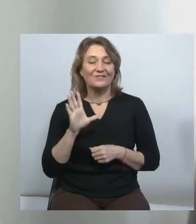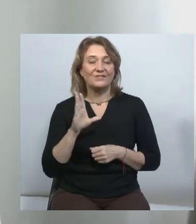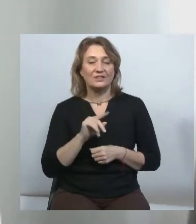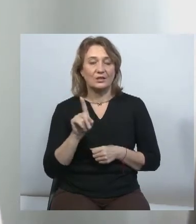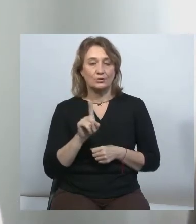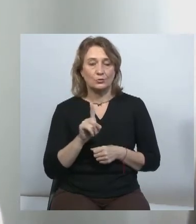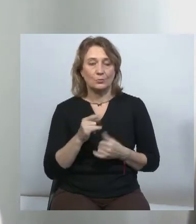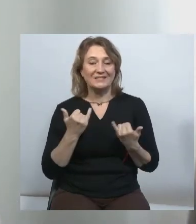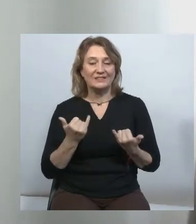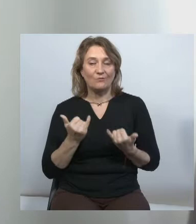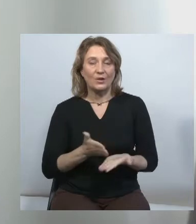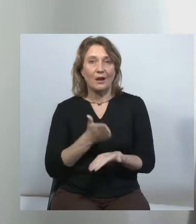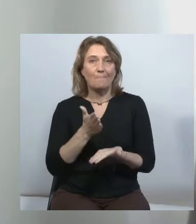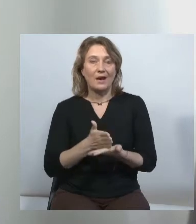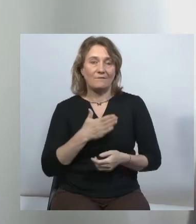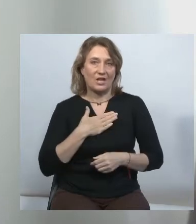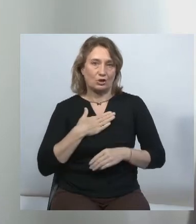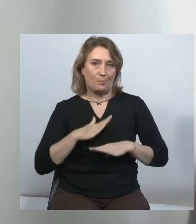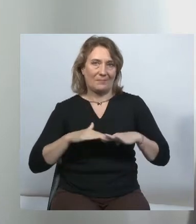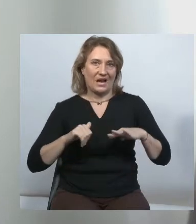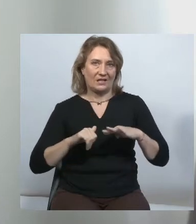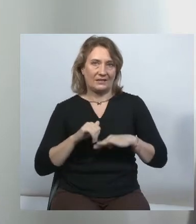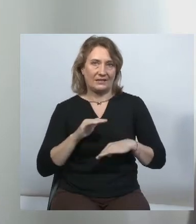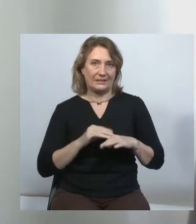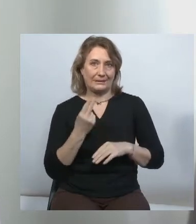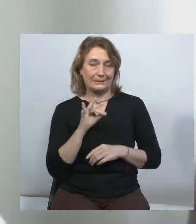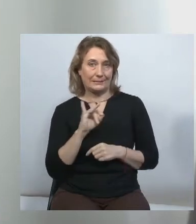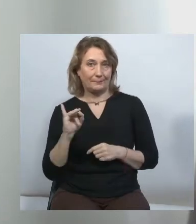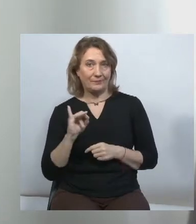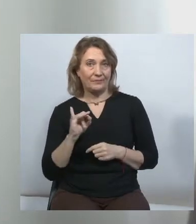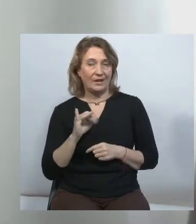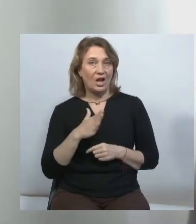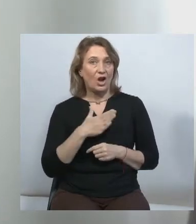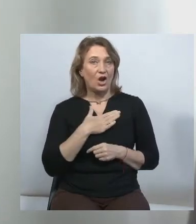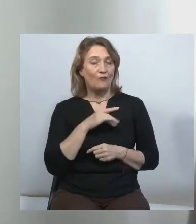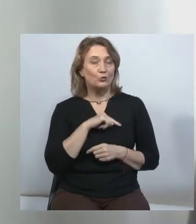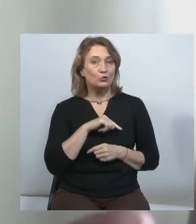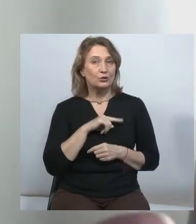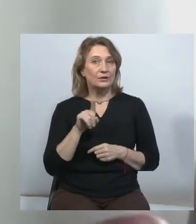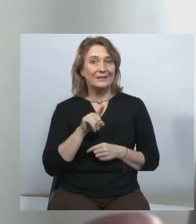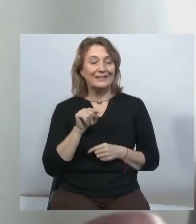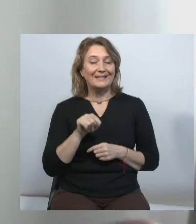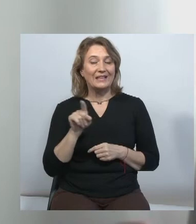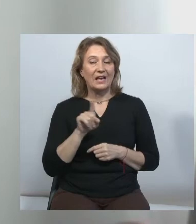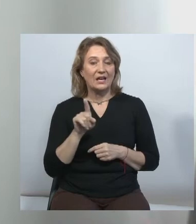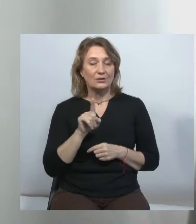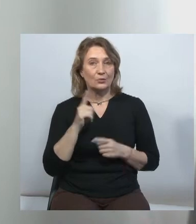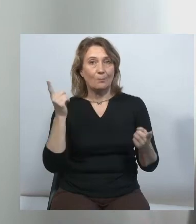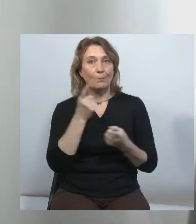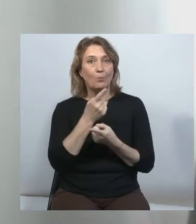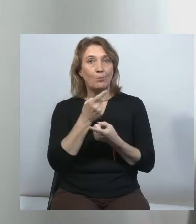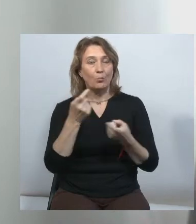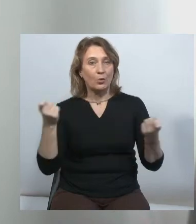маємо в нашій практиці. Оскільки йдучи на те, щоб попередити